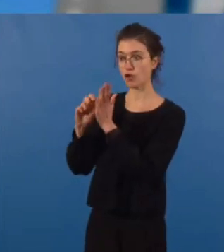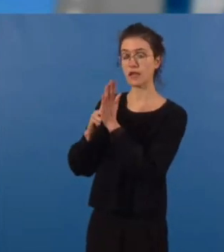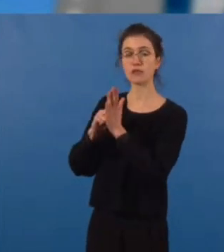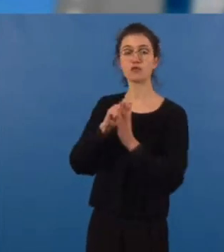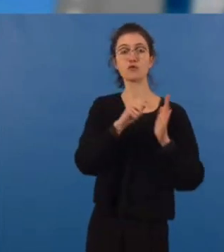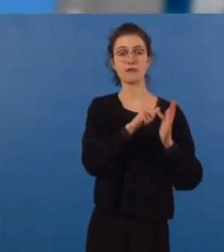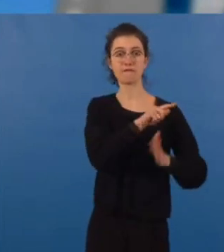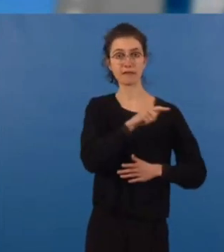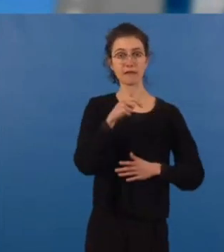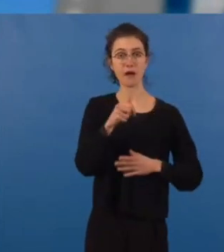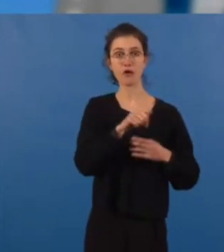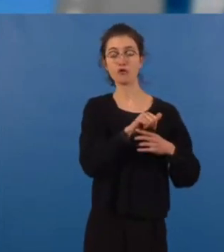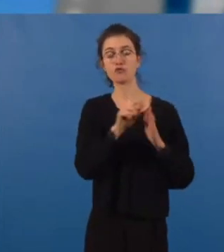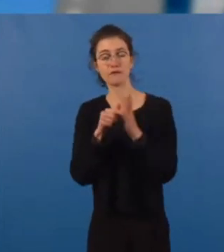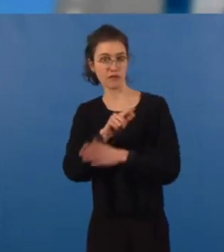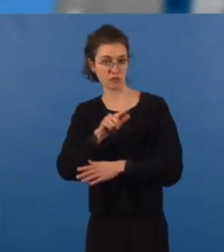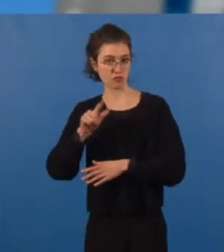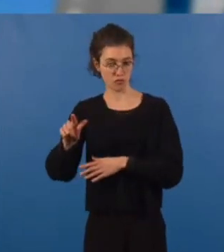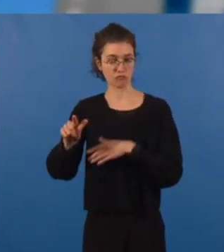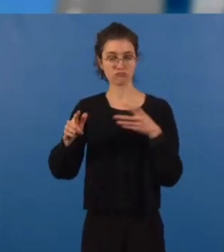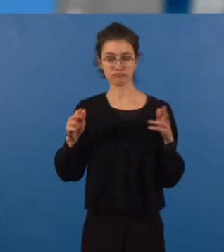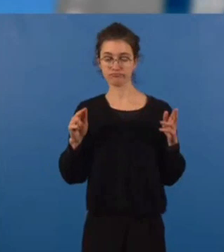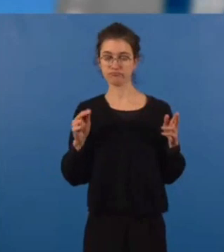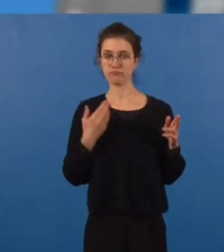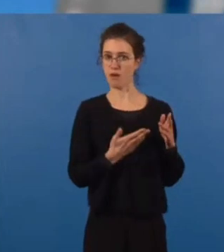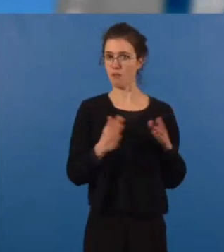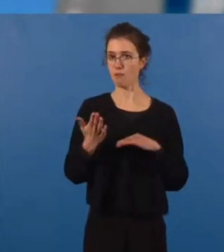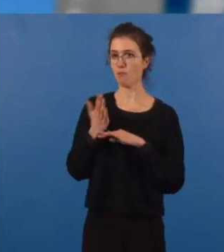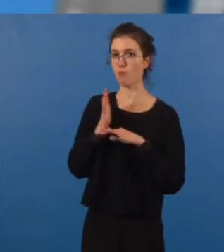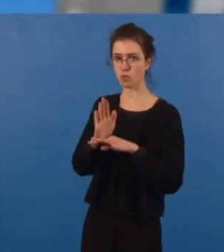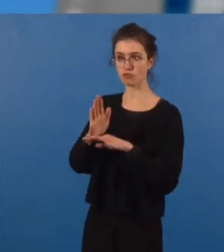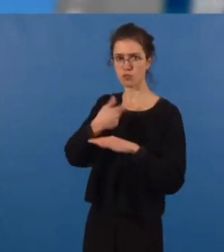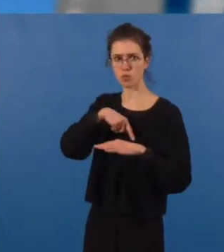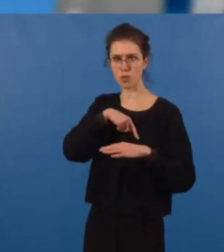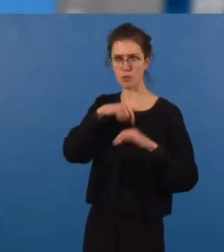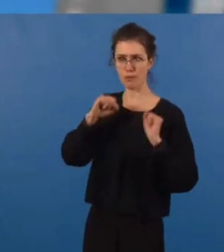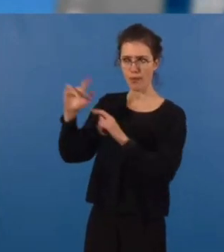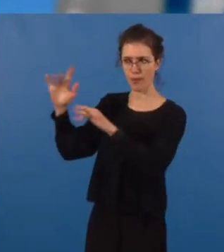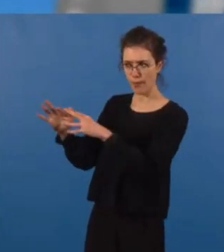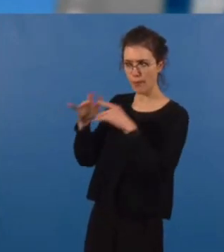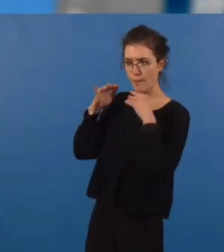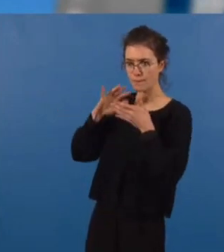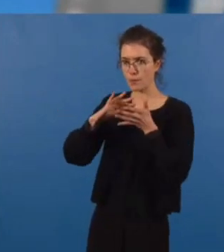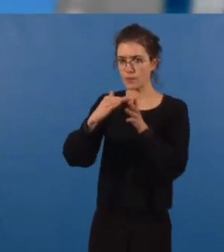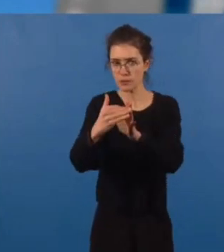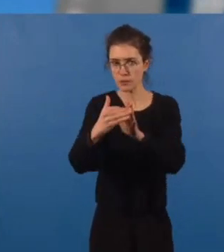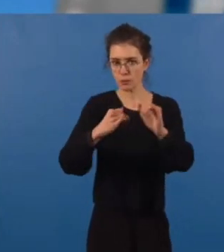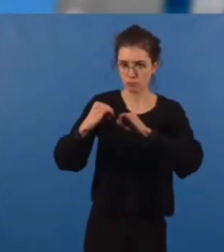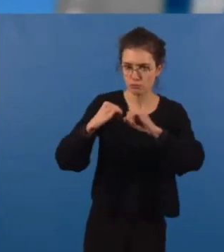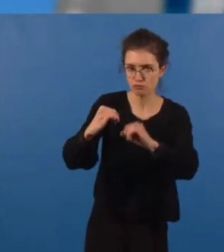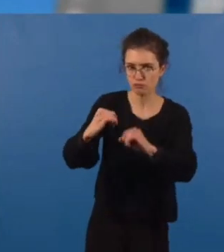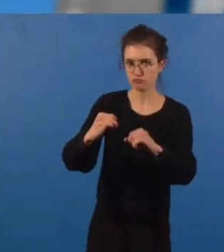met en lumière de nombreuses avancées sur lesquelles la collectivité peut s'appuyer pour poursuivre, voire accélérer les processus engagés.